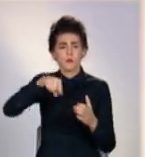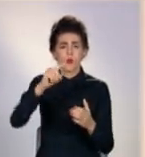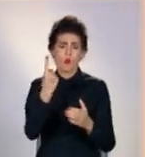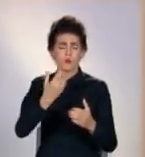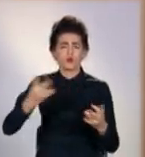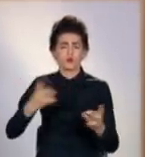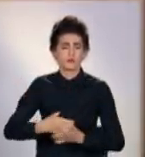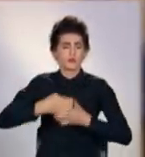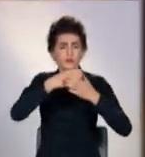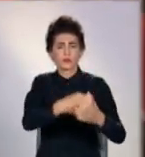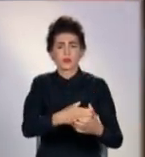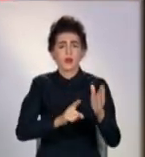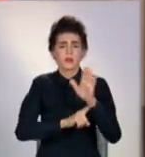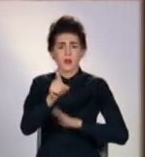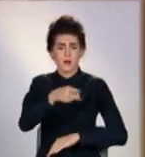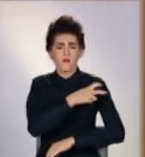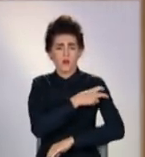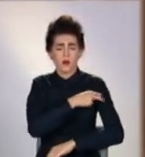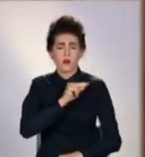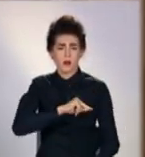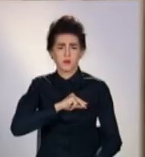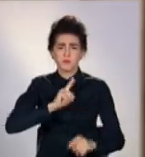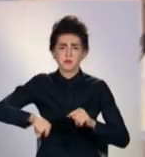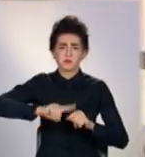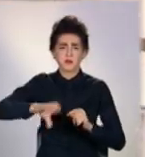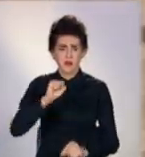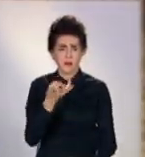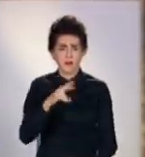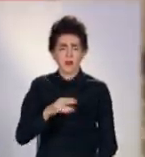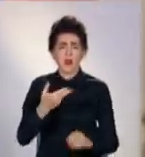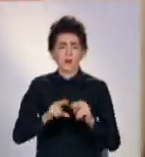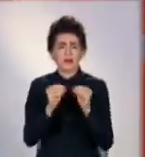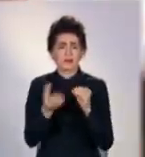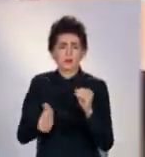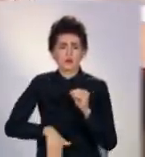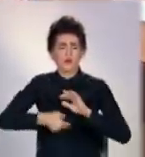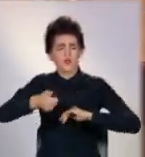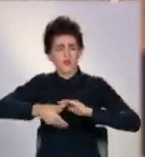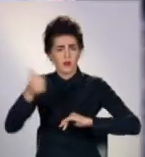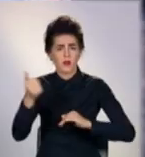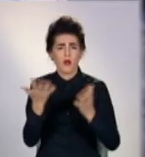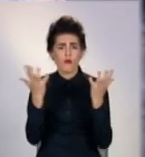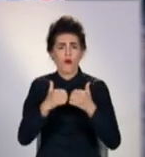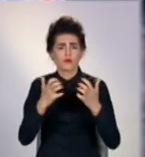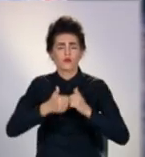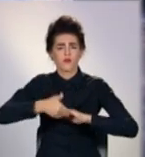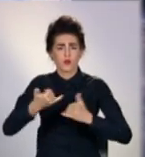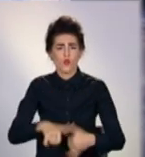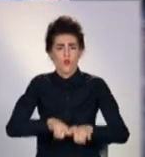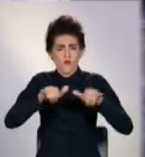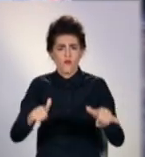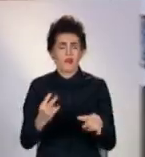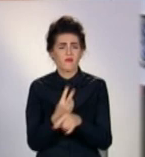Упродовж чергування фельдшерка Анна Сушкіна встигає зробити понад 10 виїздів. Каже, кількість викликів нині зросла